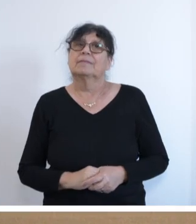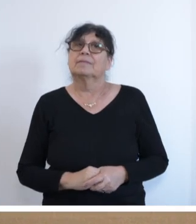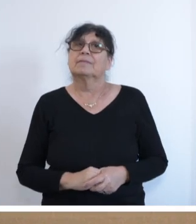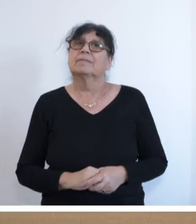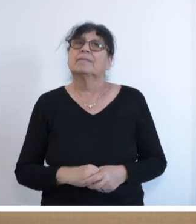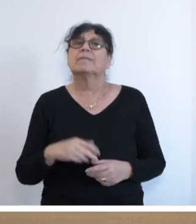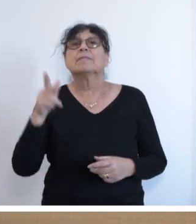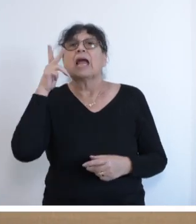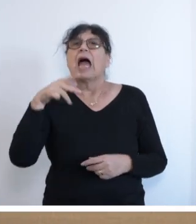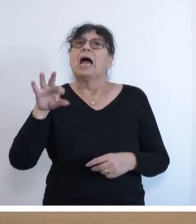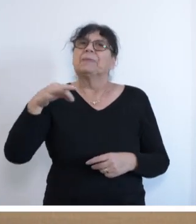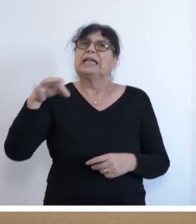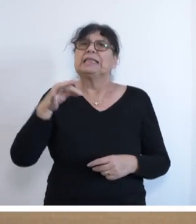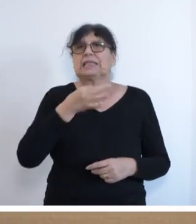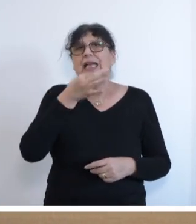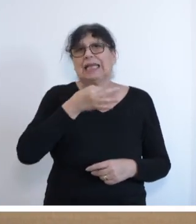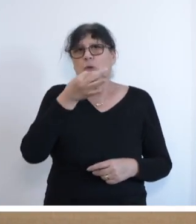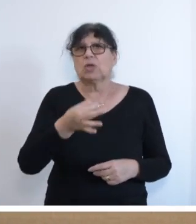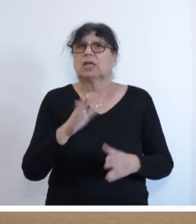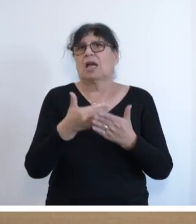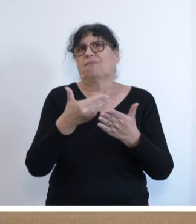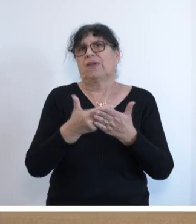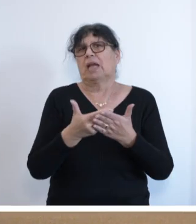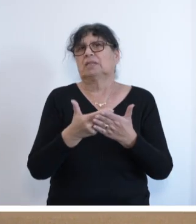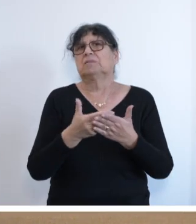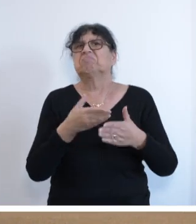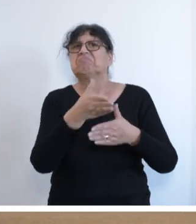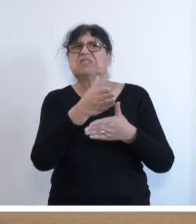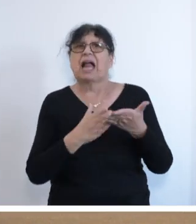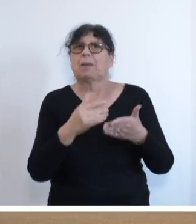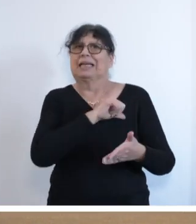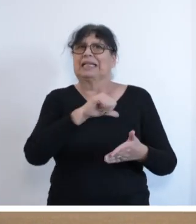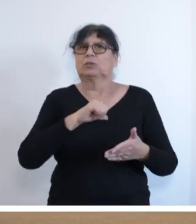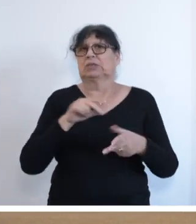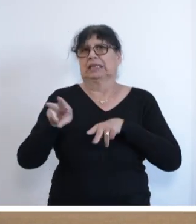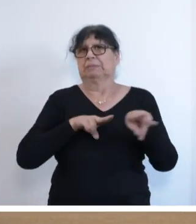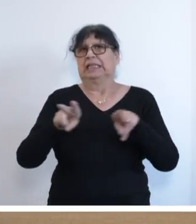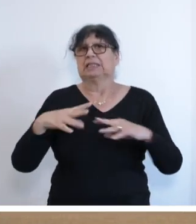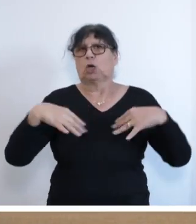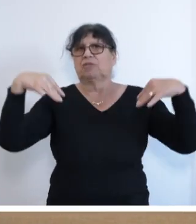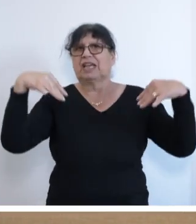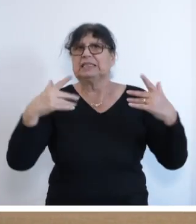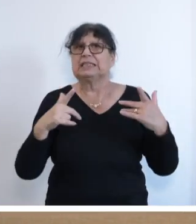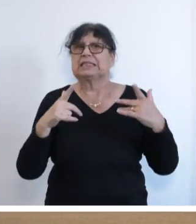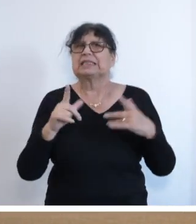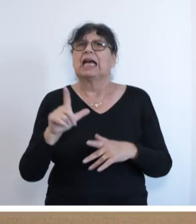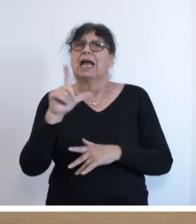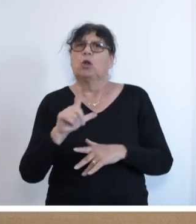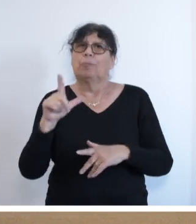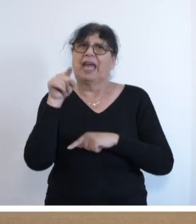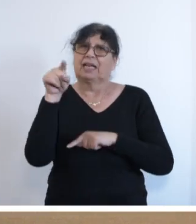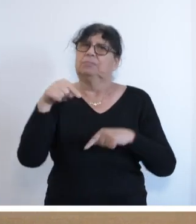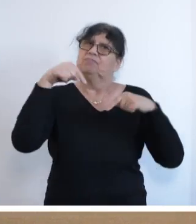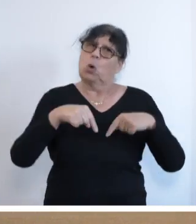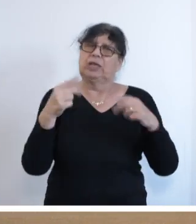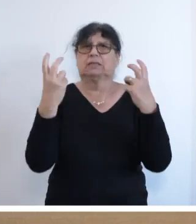Herr Minister Dr. Magnus Jung ist aufgrund seiner Teilnahme an der Gesundheitsministerkonferenz in Lübeck-Travemünde für die